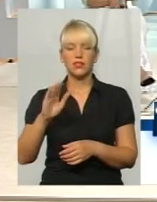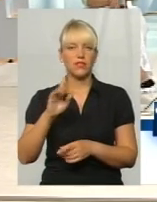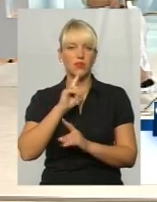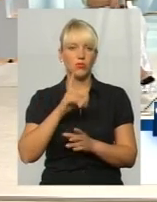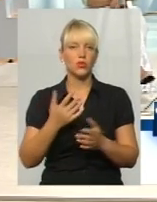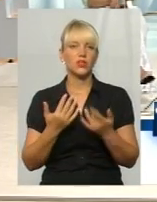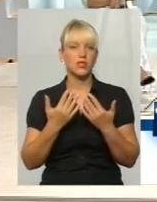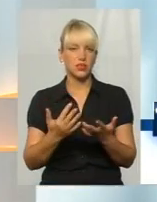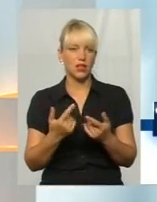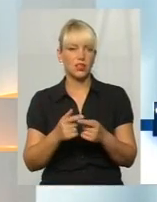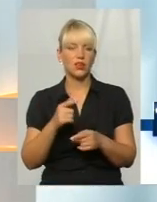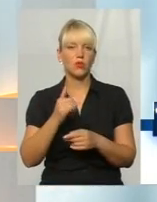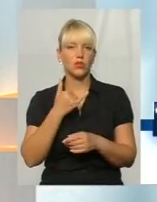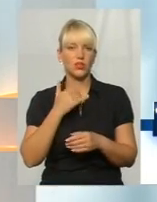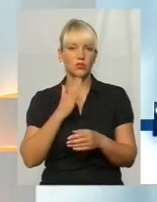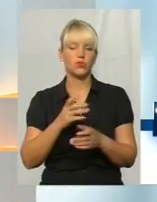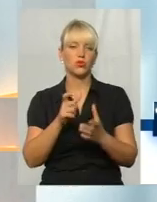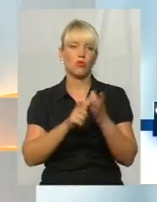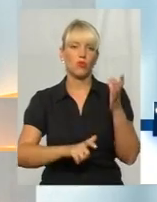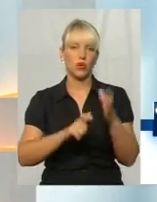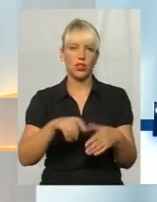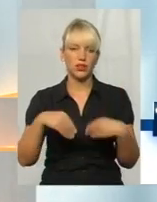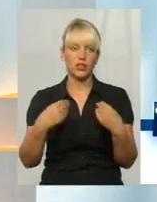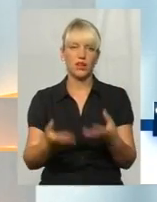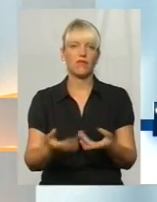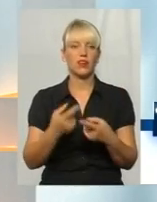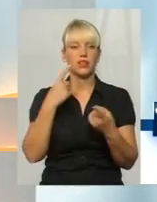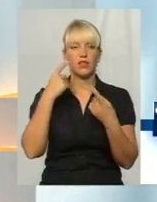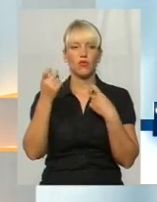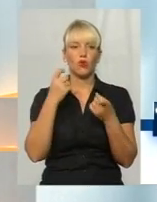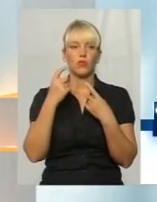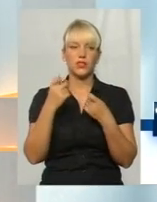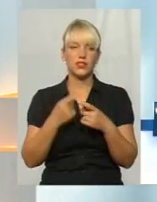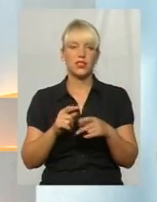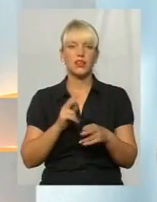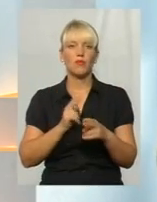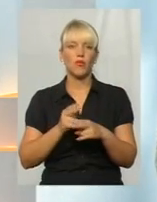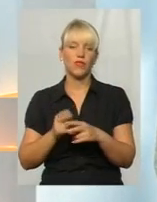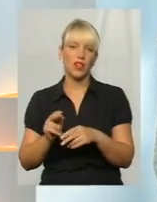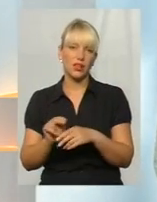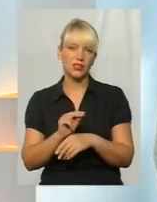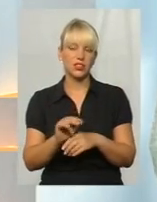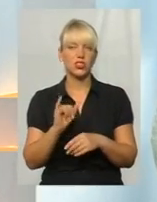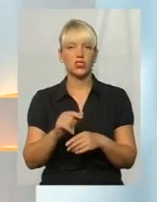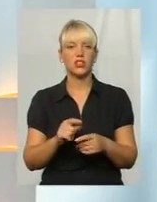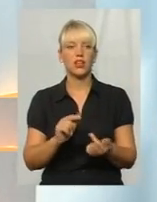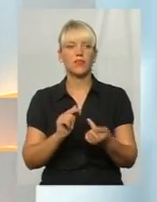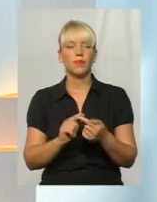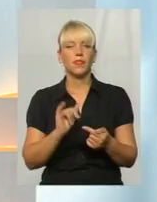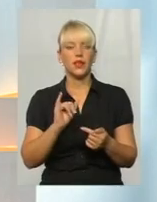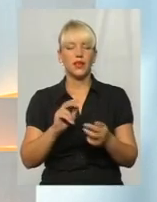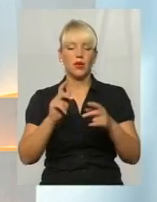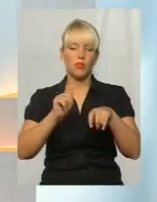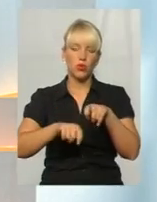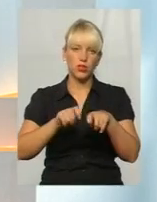ми просто будемо і буклети давати, такі інформаційні, профілактичні, і протестуємо, хто хоче,